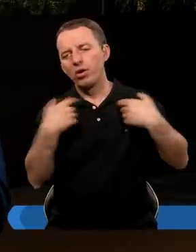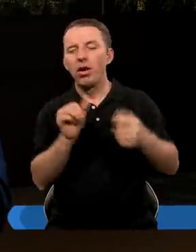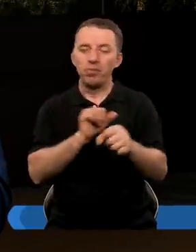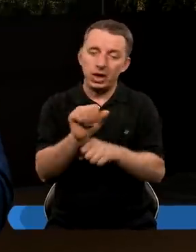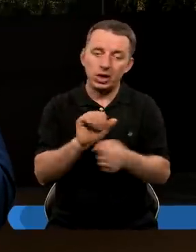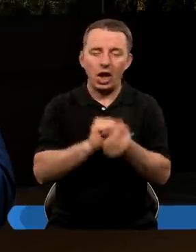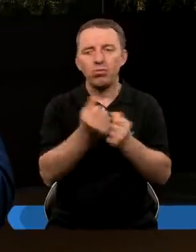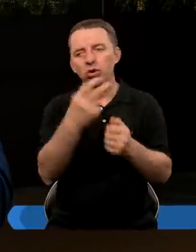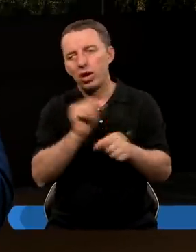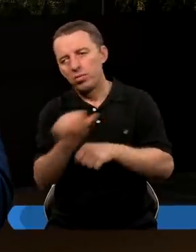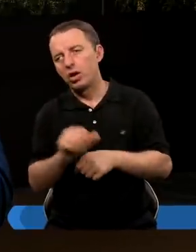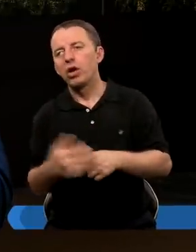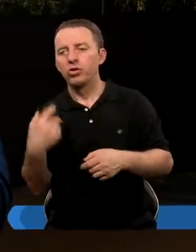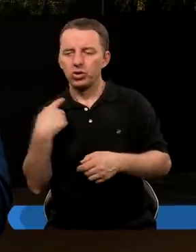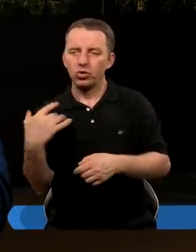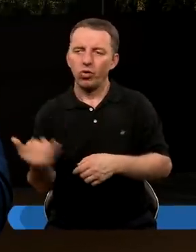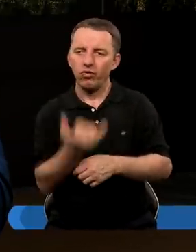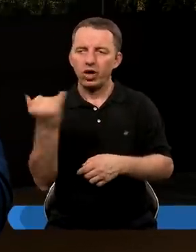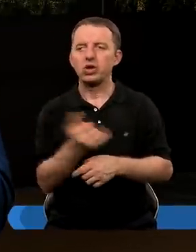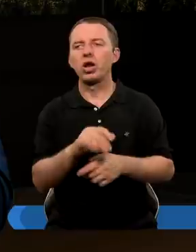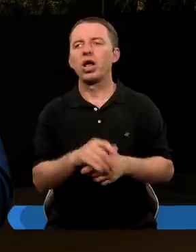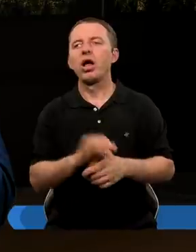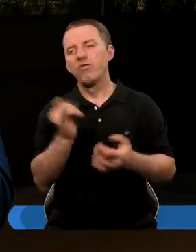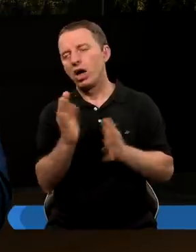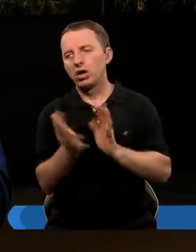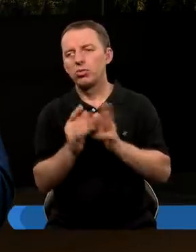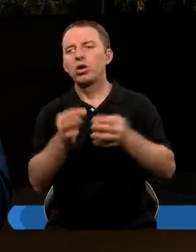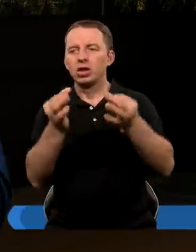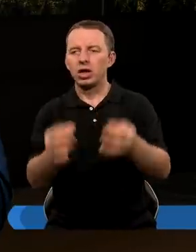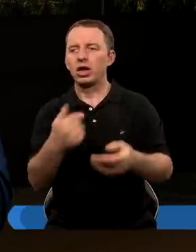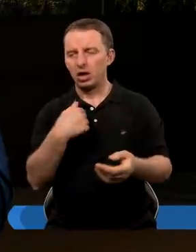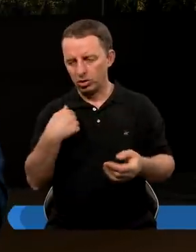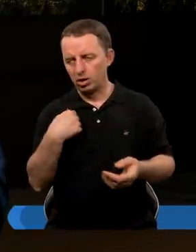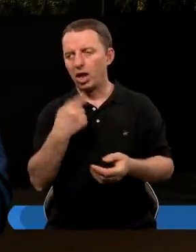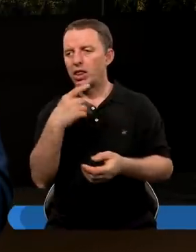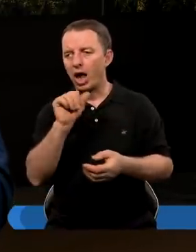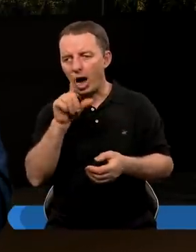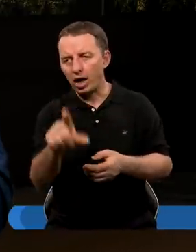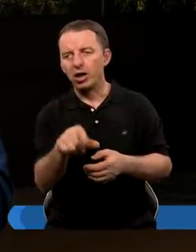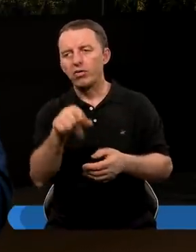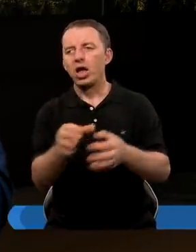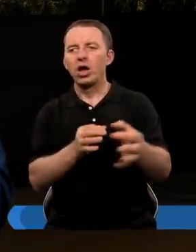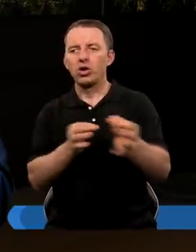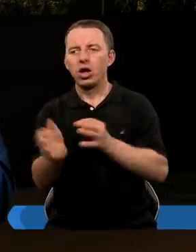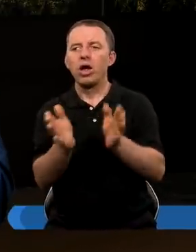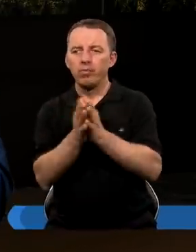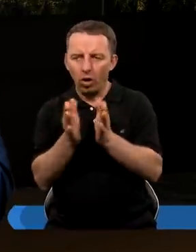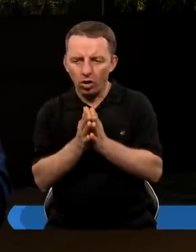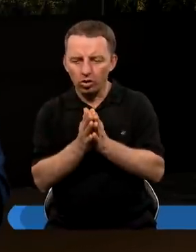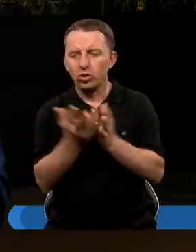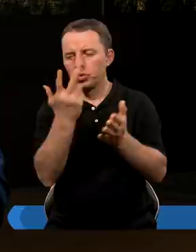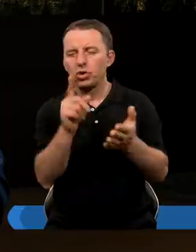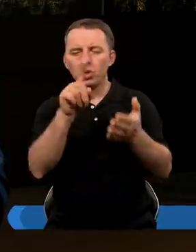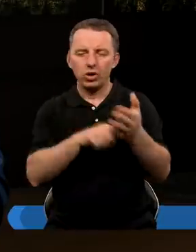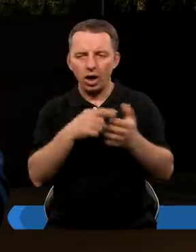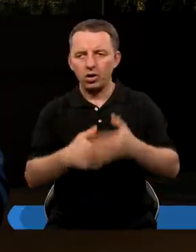byciu albo nie byciu, albo nawet byciu wiecznym czy nie byciu wiecznym, decyduje o tym, w jaki sposób teraz ja żyję. Zobaczcie, jak Daniel tutaj w tej historii modlił się